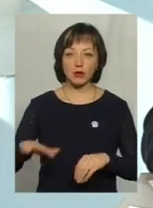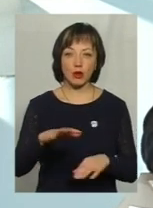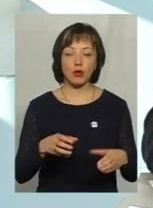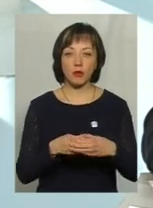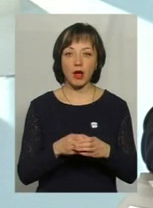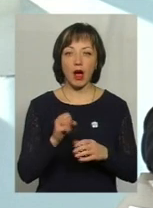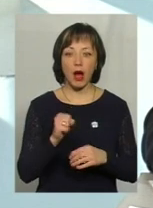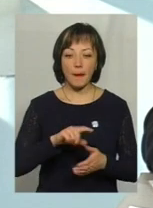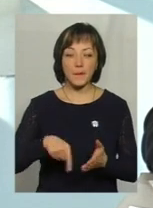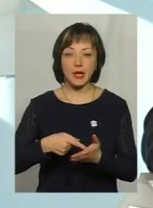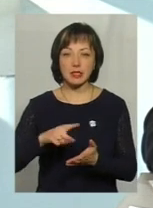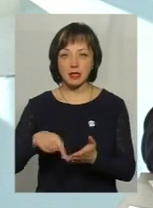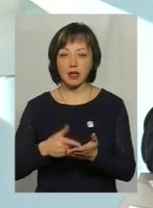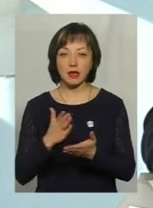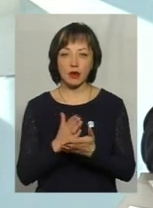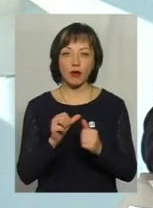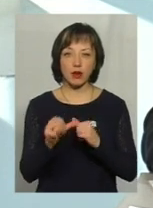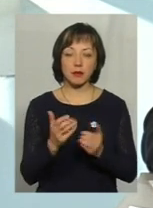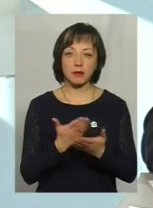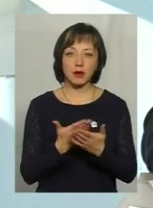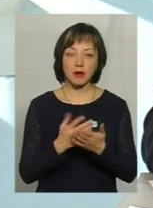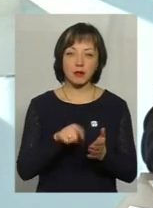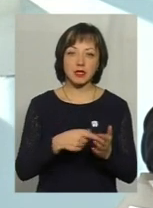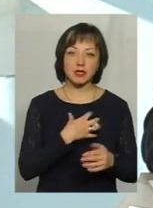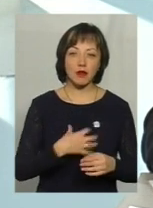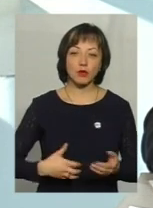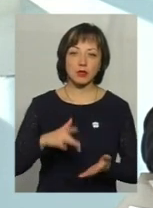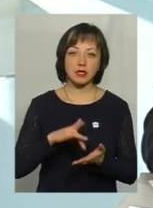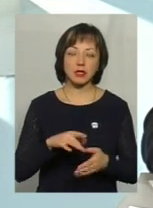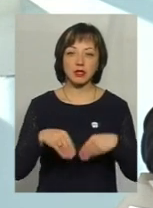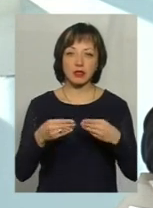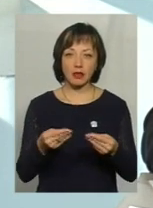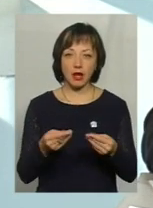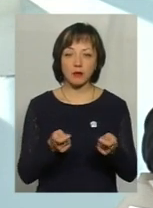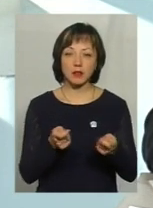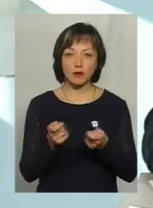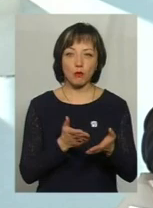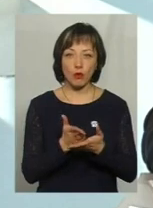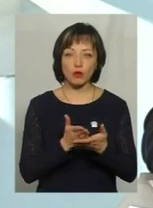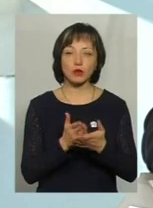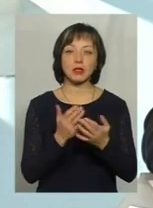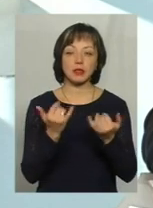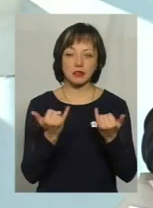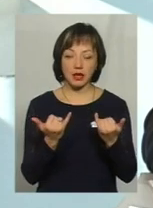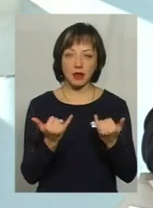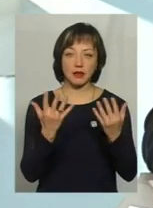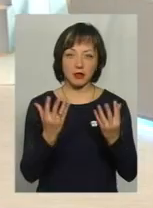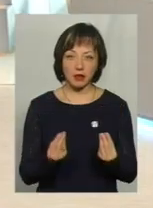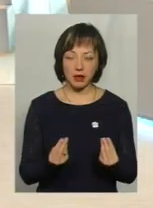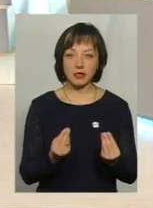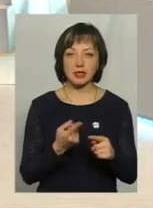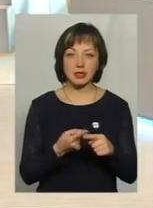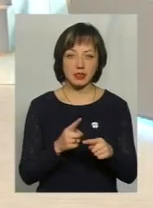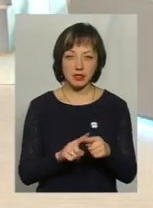Ну, а по містах є в окремих, наприклад, місті Славуті, є центр по наданню адміністративних послуг, де на даний час сьогодні